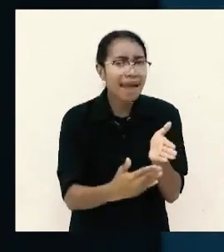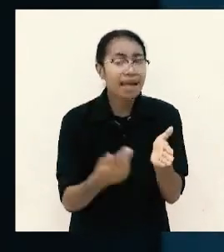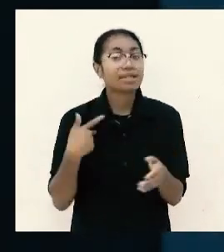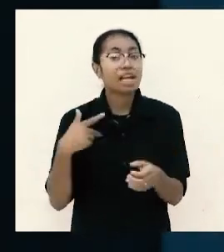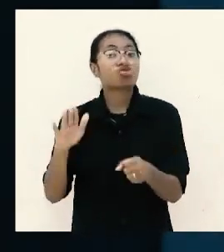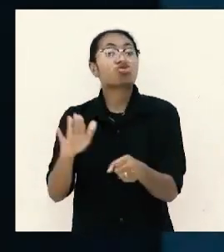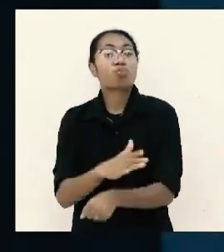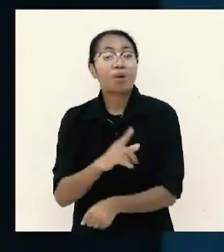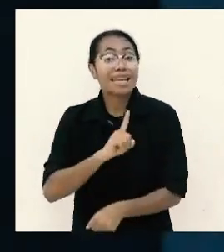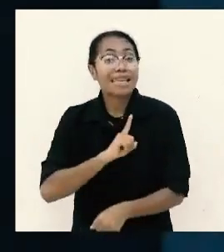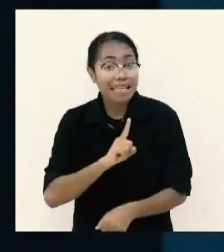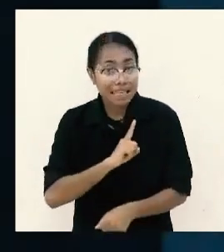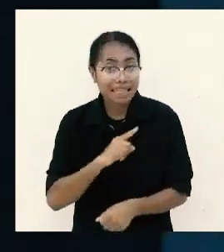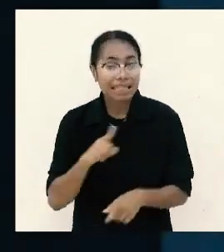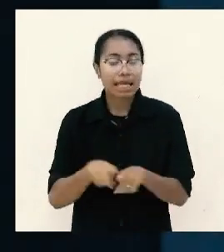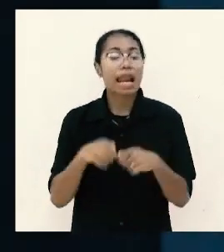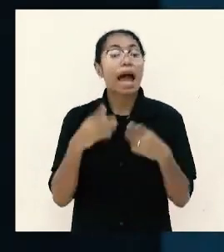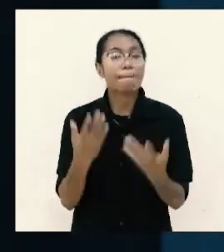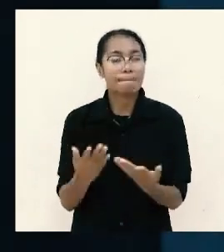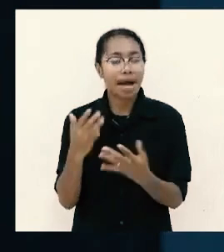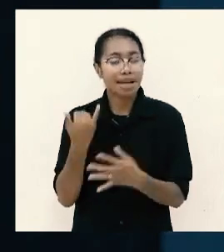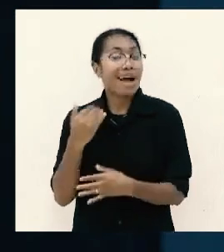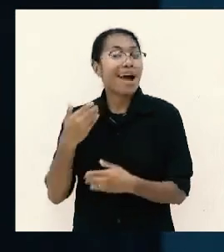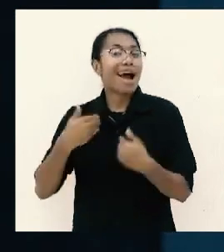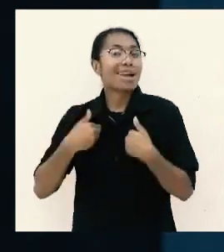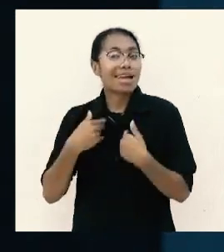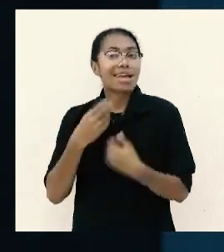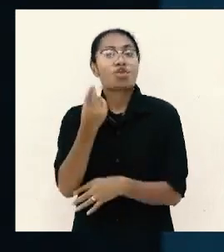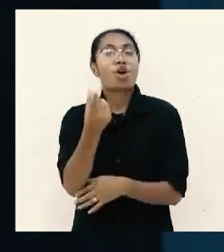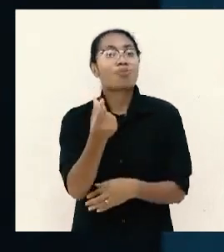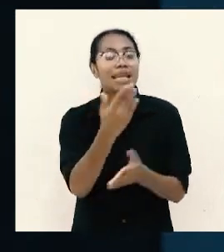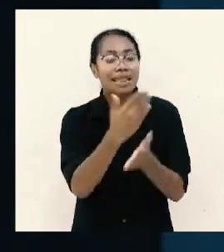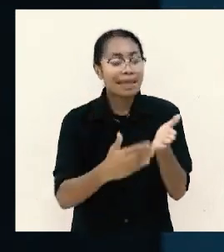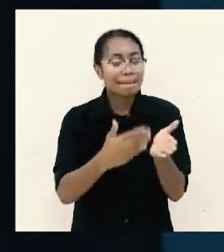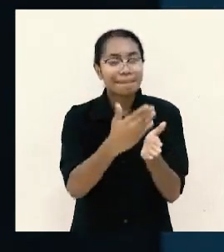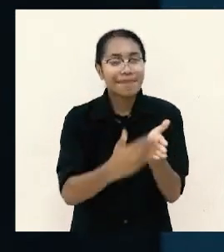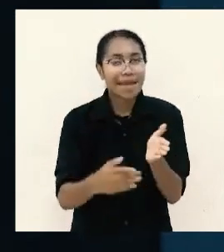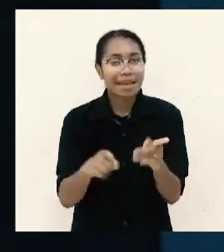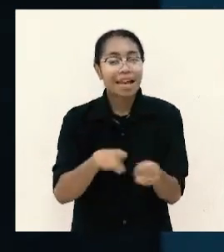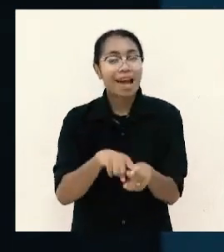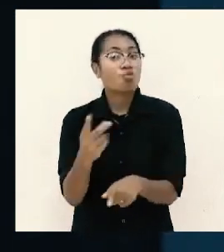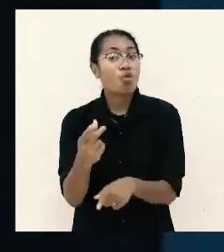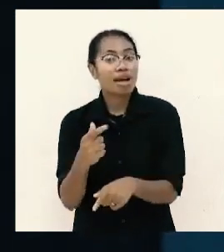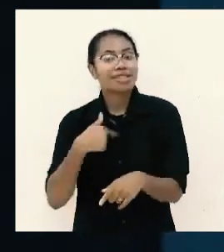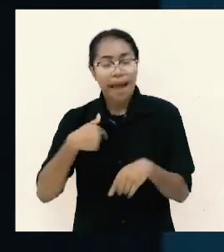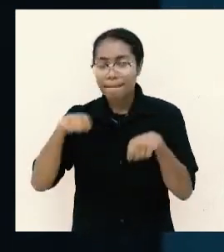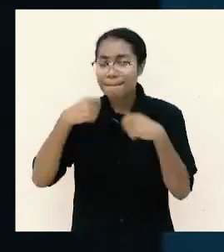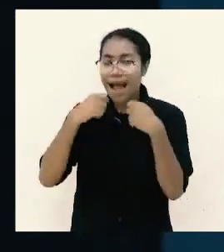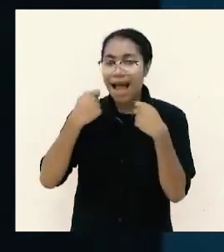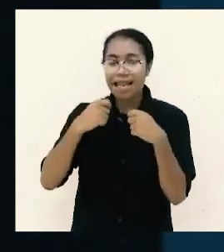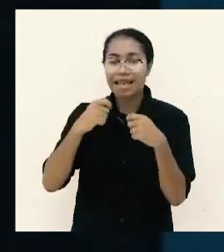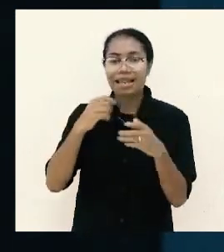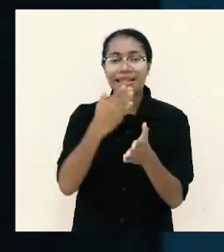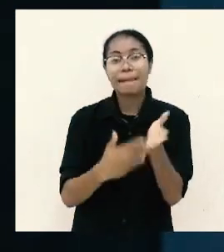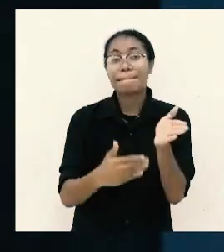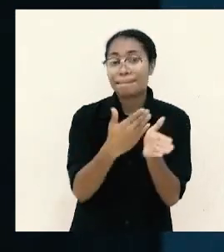diri dengan apa yang ada yaitu beli tempe pakai uang saya dan hari itu saya makan tempe tapi pada waktu saya